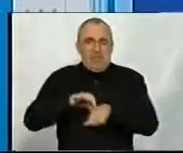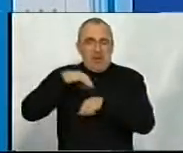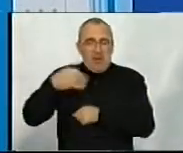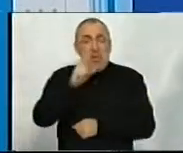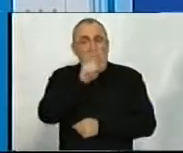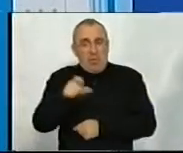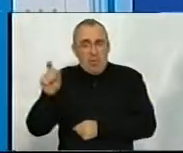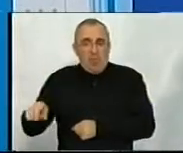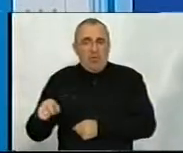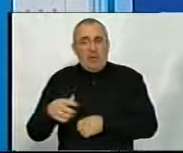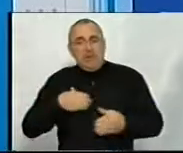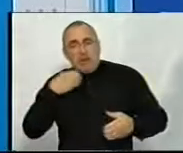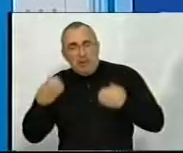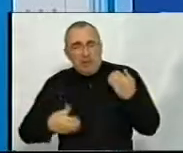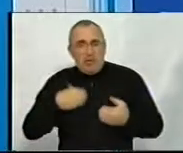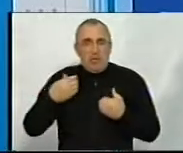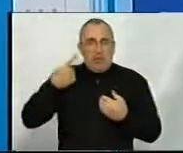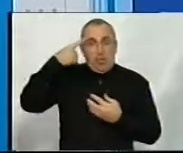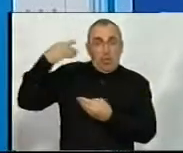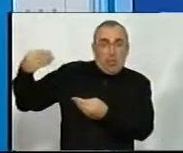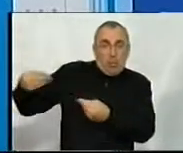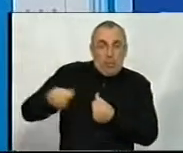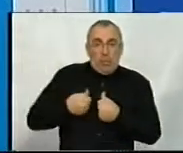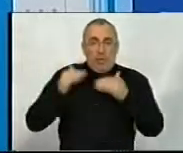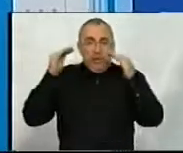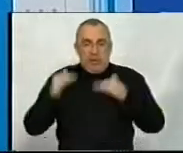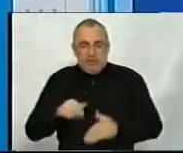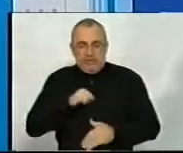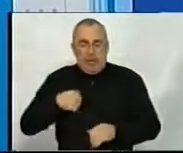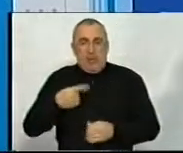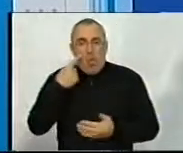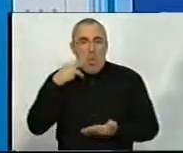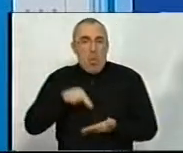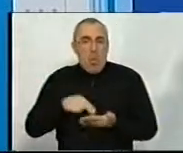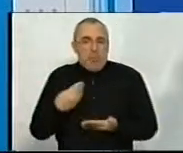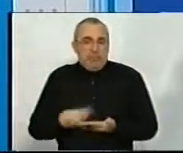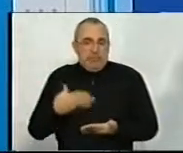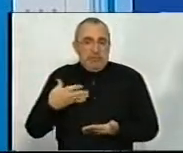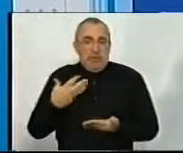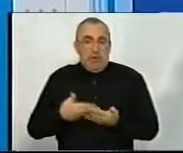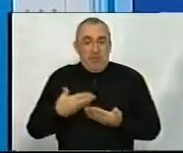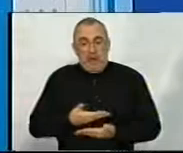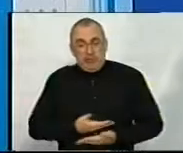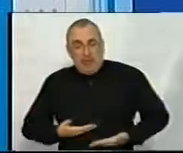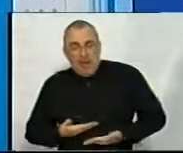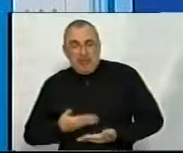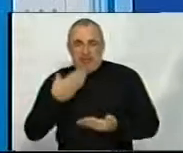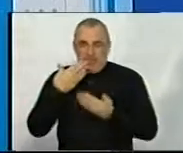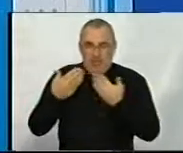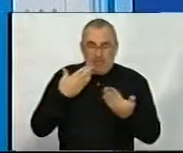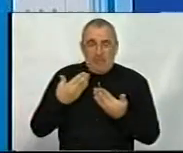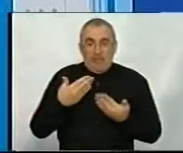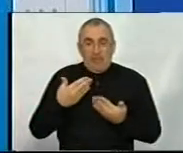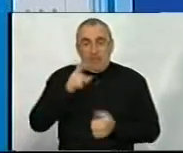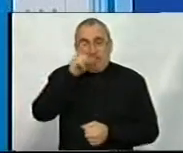досить тривожні, навіювані, з низькою самоцінкою. Якщо ми до статевої приналежності можемо сказати, то